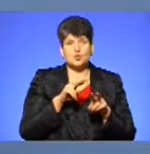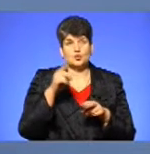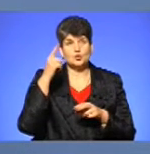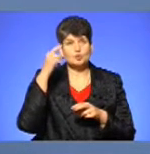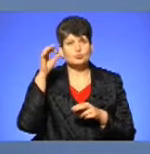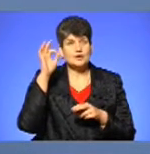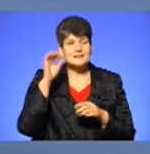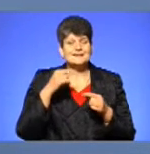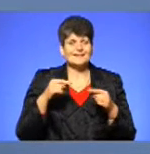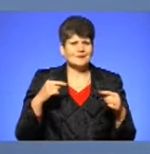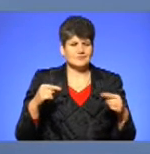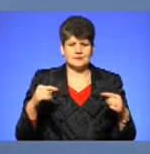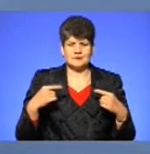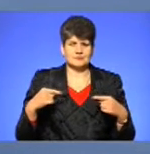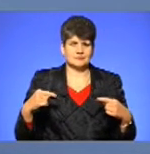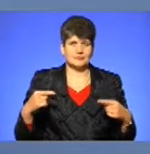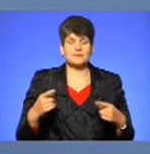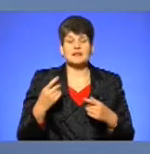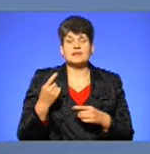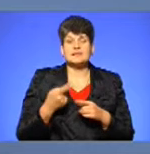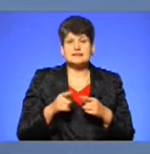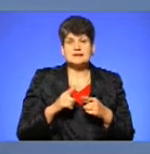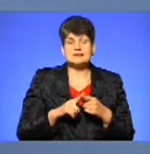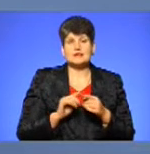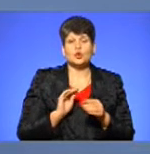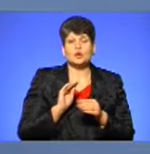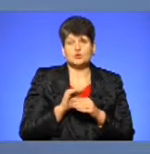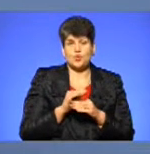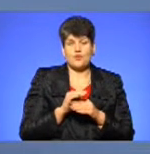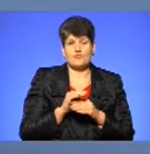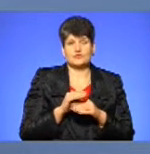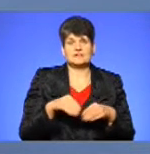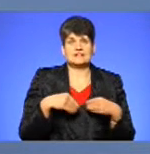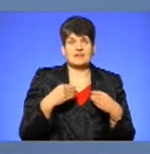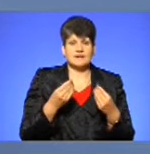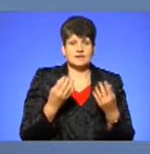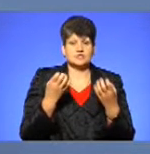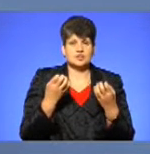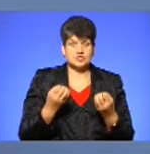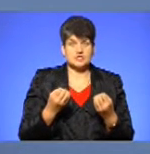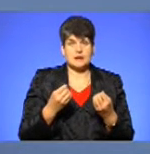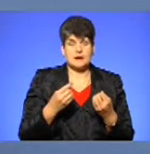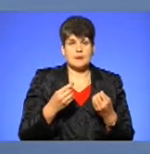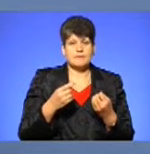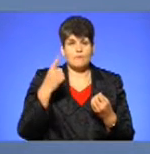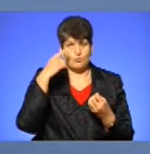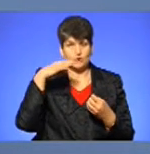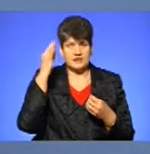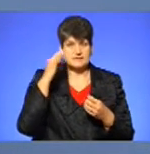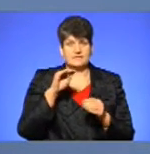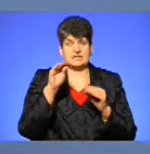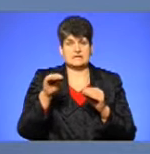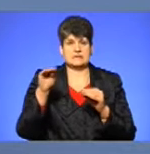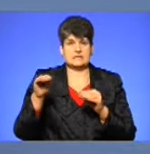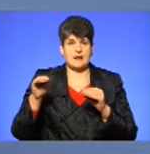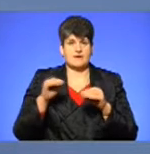різні. Насамперед, ми додатково давали екіпажі патрульної поліції, де вони виставлялися на аварійно